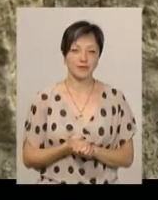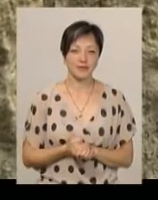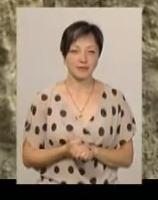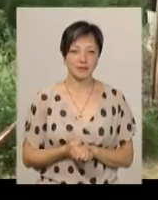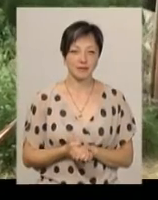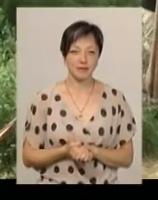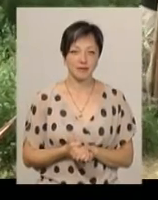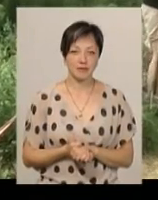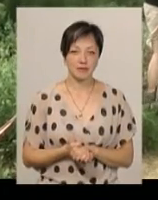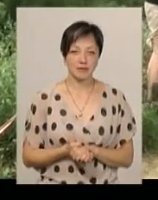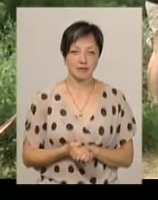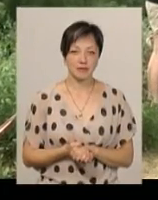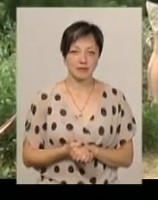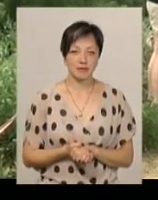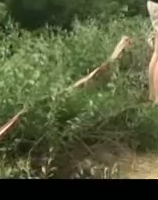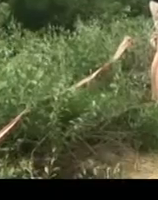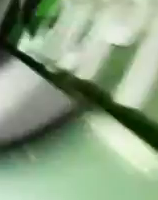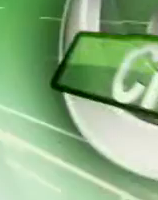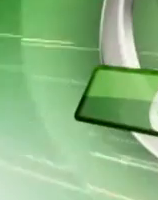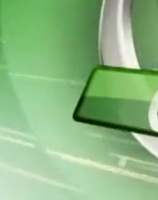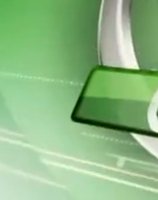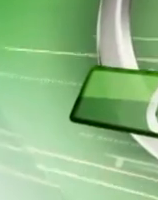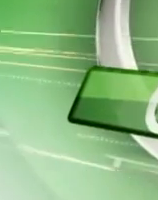Денисенко, Володимир Паламар. Новини Поділляцентр.